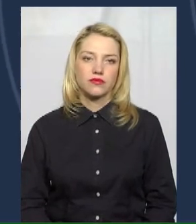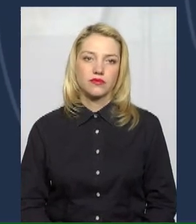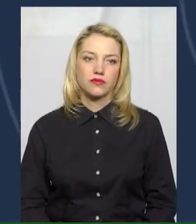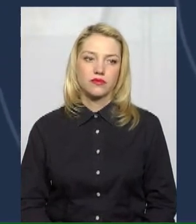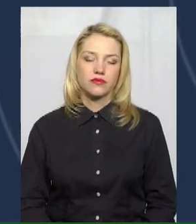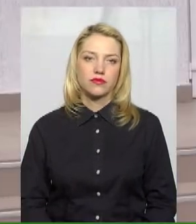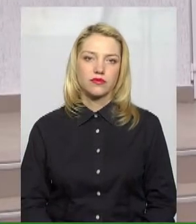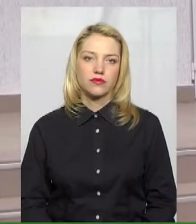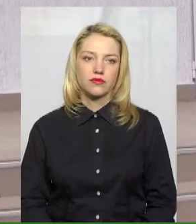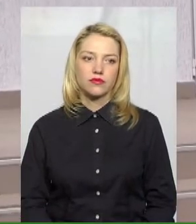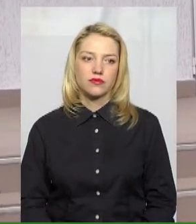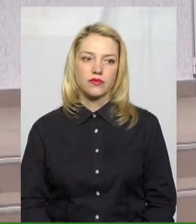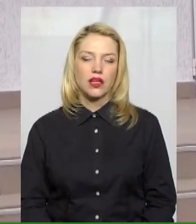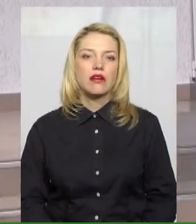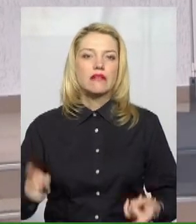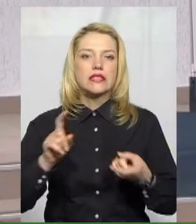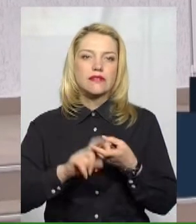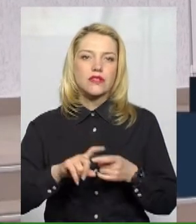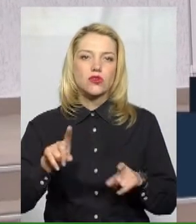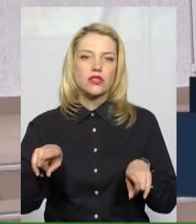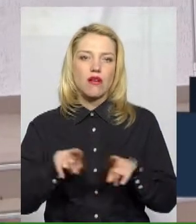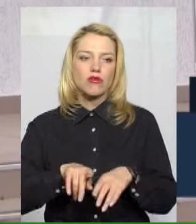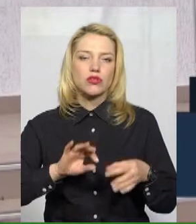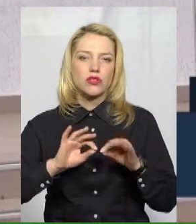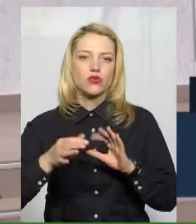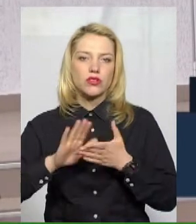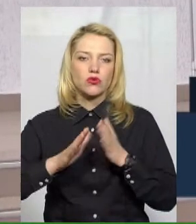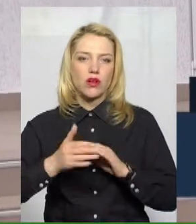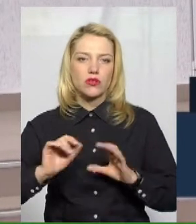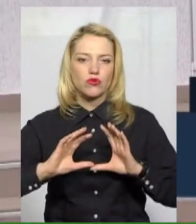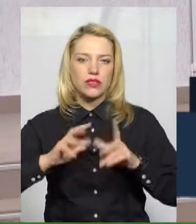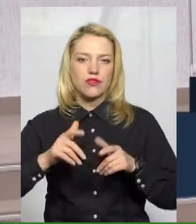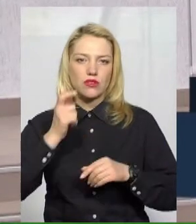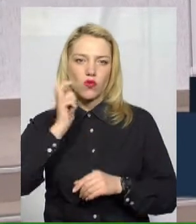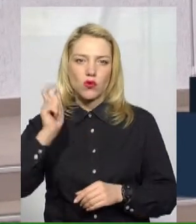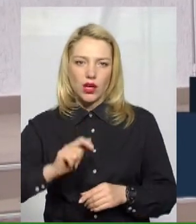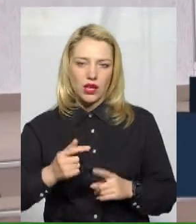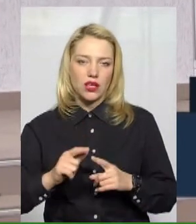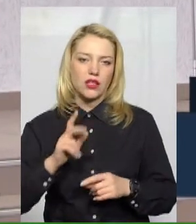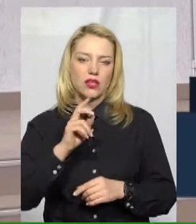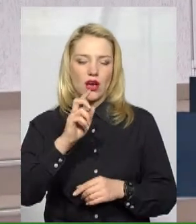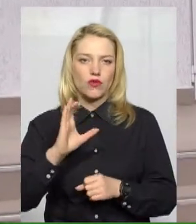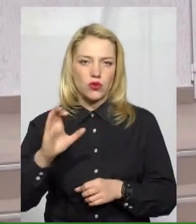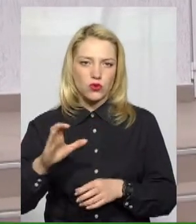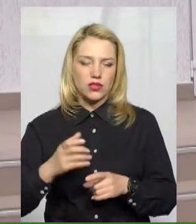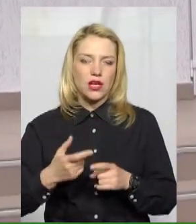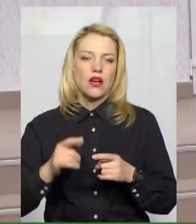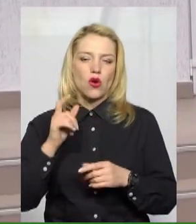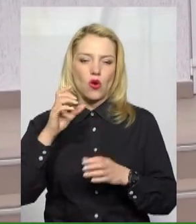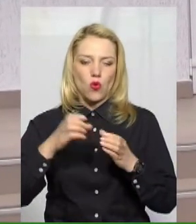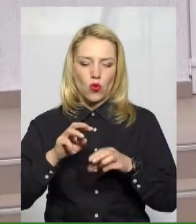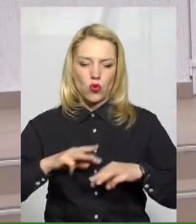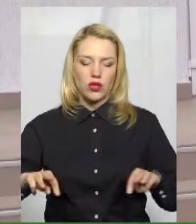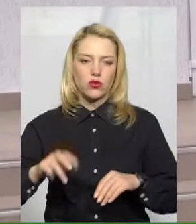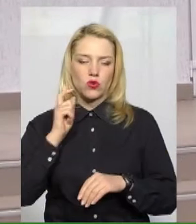У зв'язку з такою складною ситуацією в світі і в Україні з коронавірусом, урядом Україні було прийнято постанову